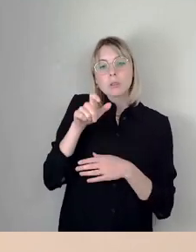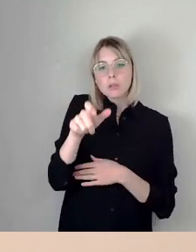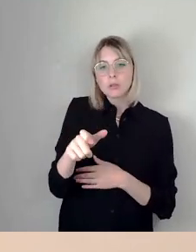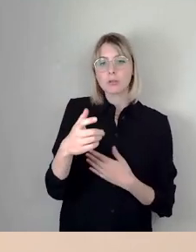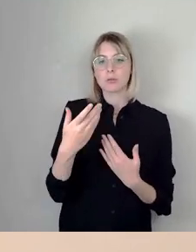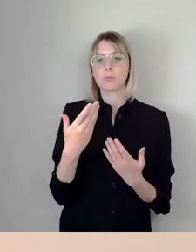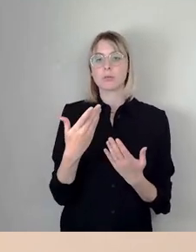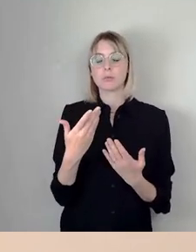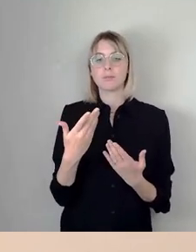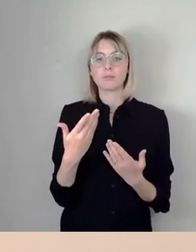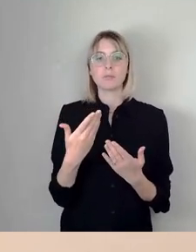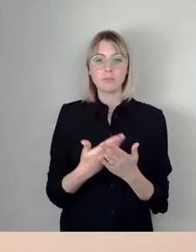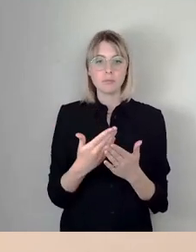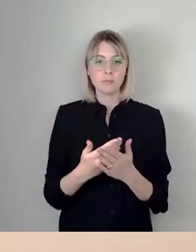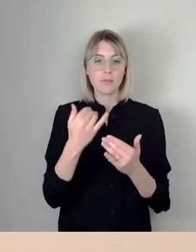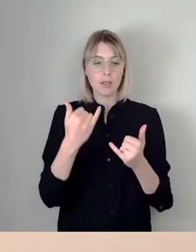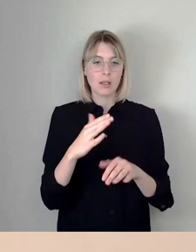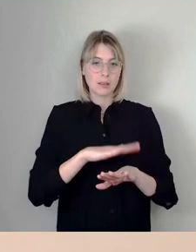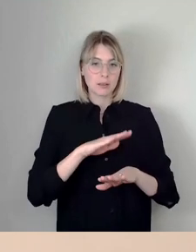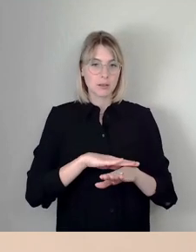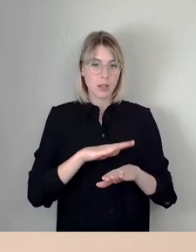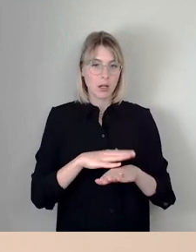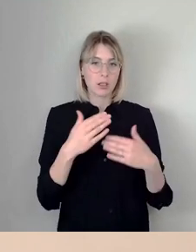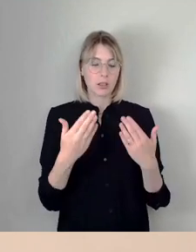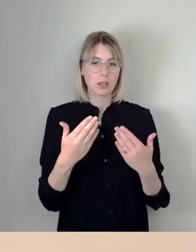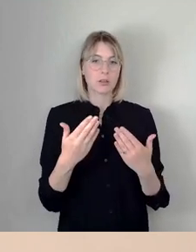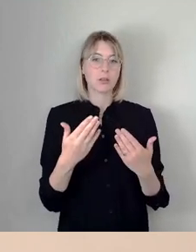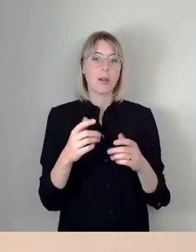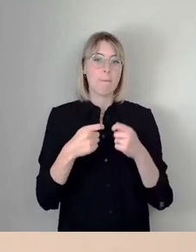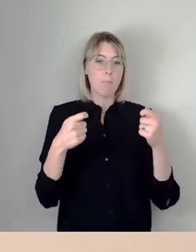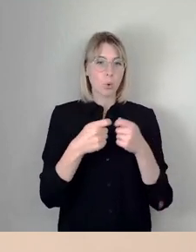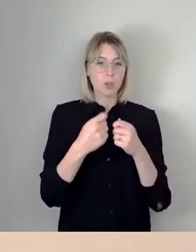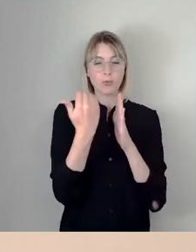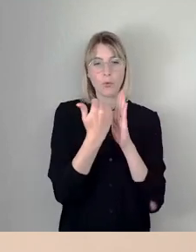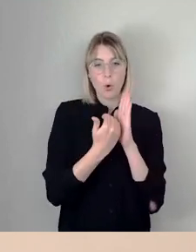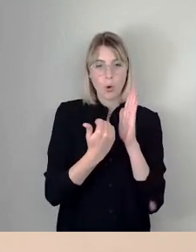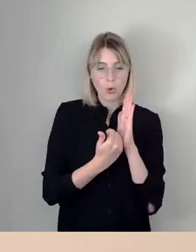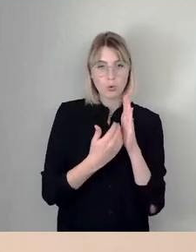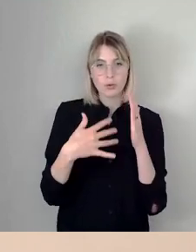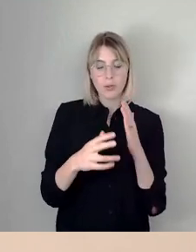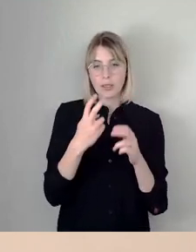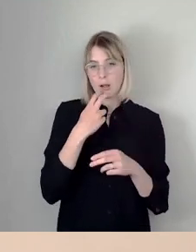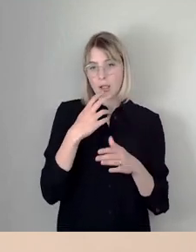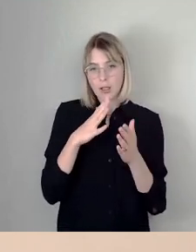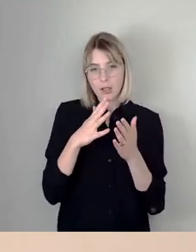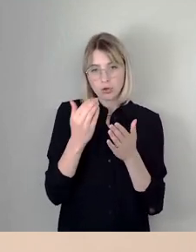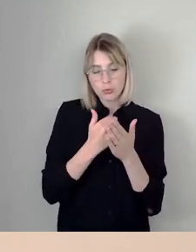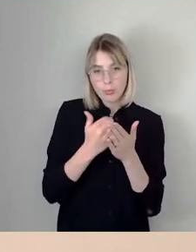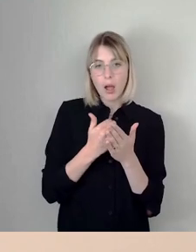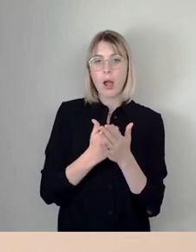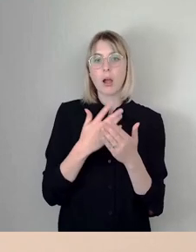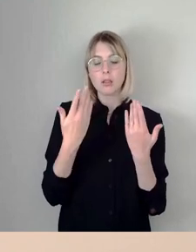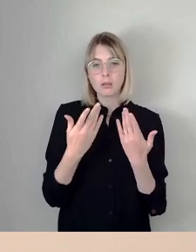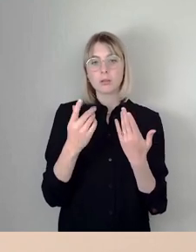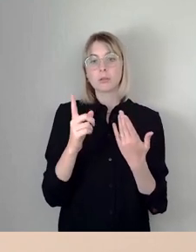Und wir haben ja in der Zeit, wo auch durch entsprechende Bundesverordnungen wir zum Energiesparen explizit aufgerufen waren